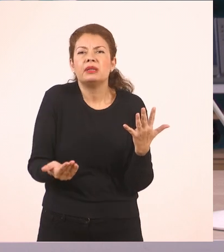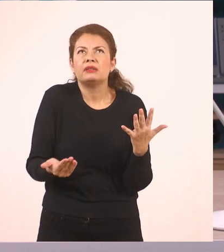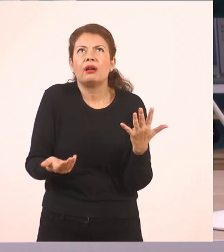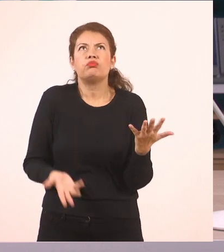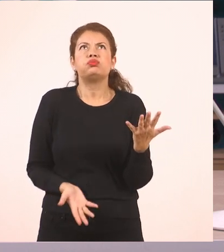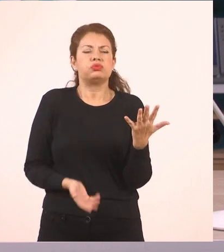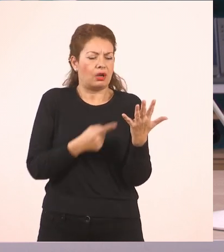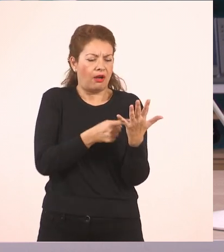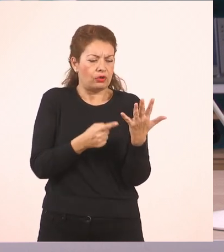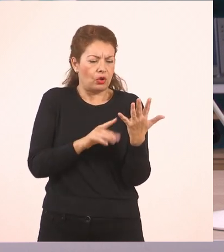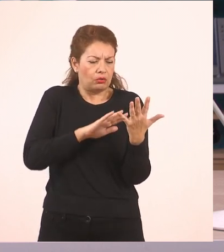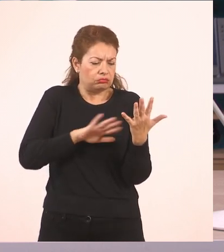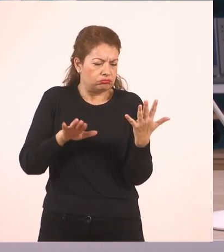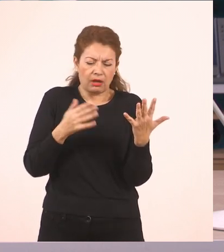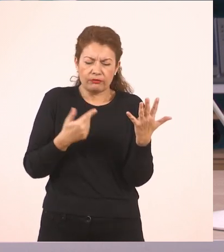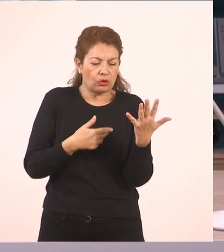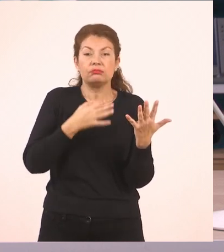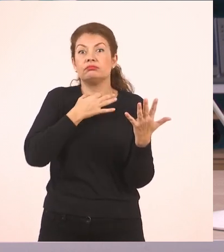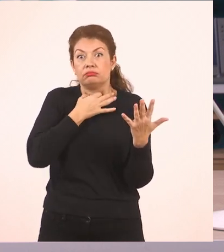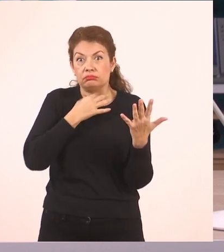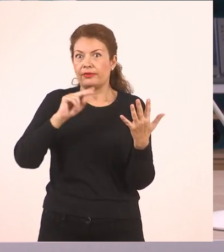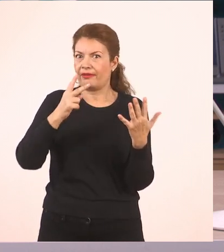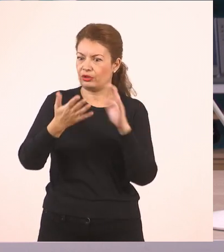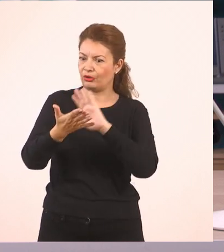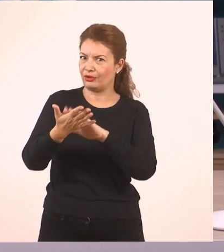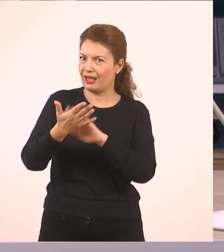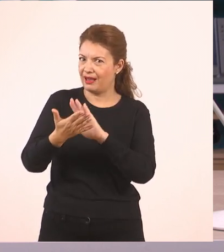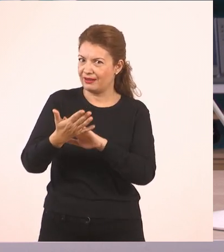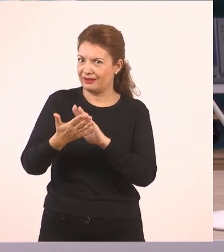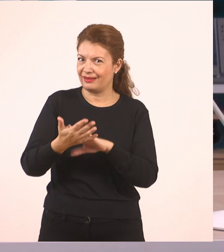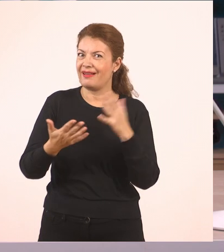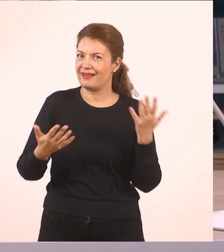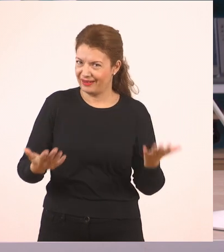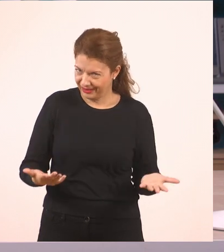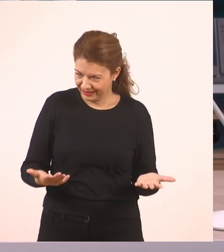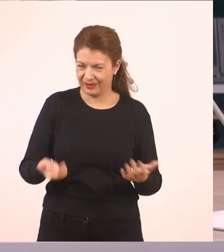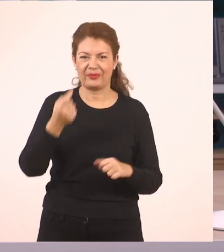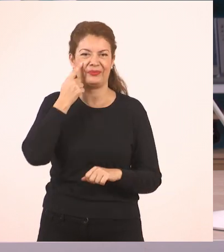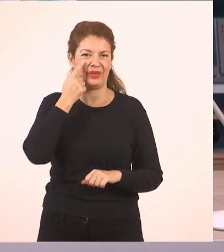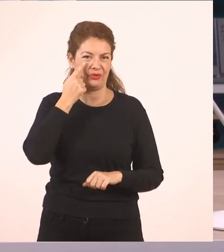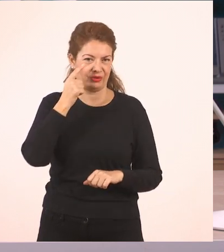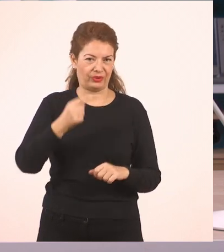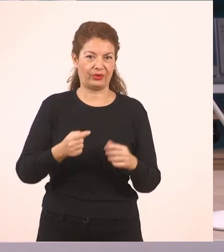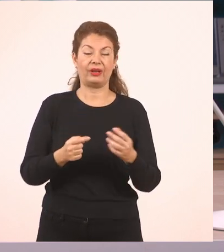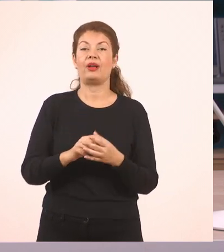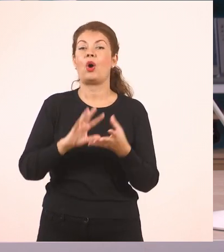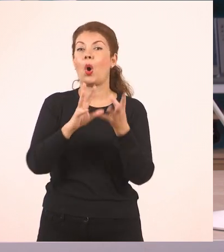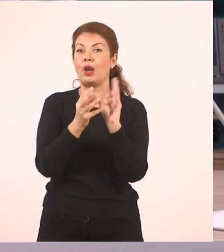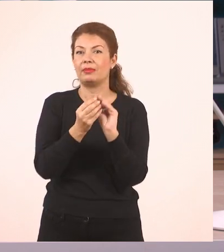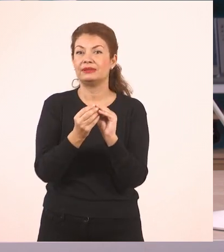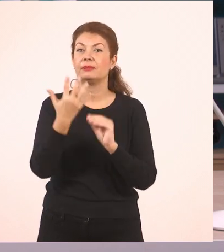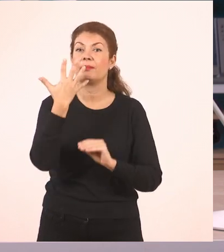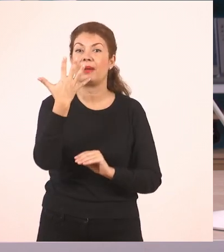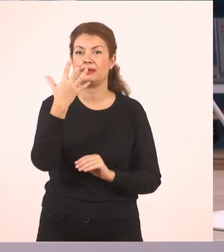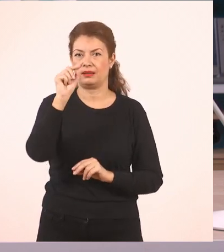μάλλον, στο ένα μου χεράκι. Οπότε θα αναγκαστώ να τα αφήσω κάτω, για να χρησιμοποιήσω και το άλλο. Είναι 5.